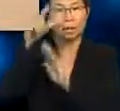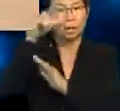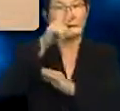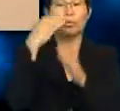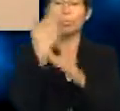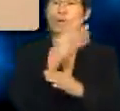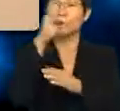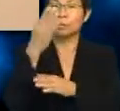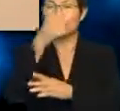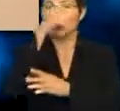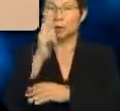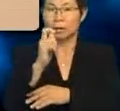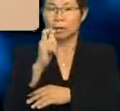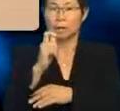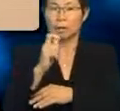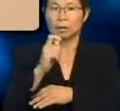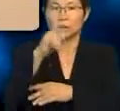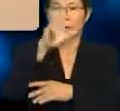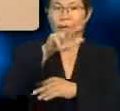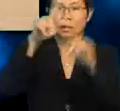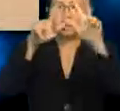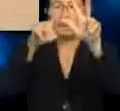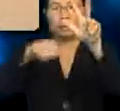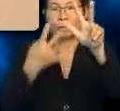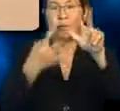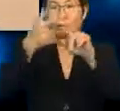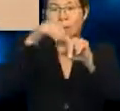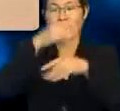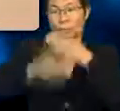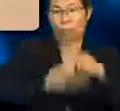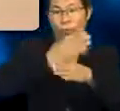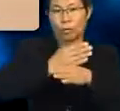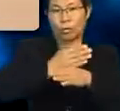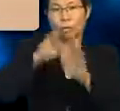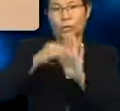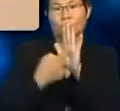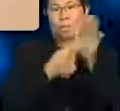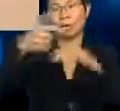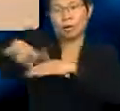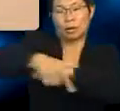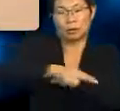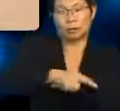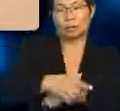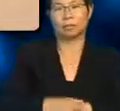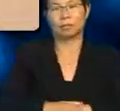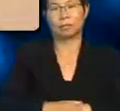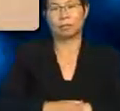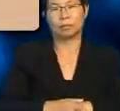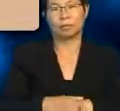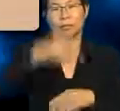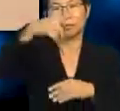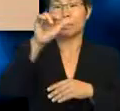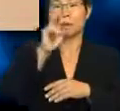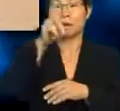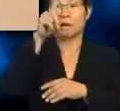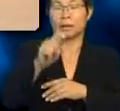biru kerana 3 per 4 daripadanya merupakan lautan. Planet ketiga